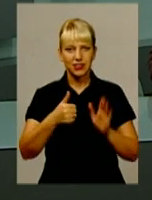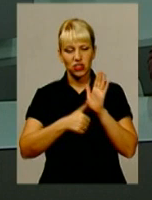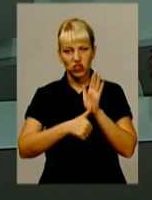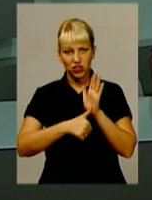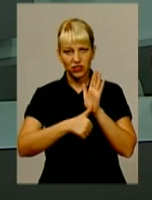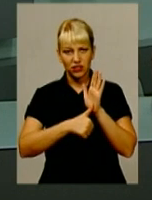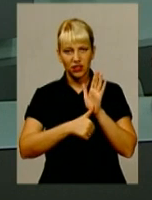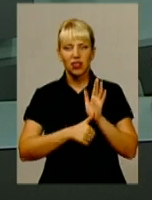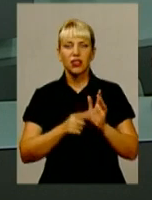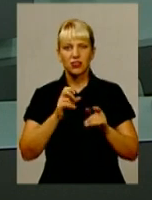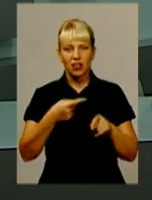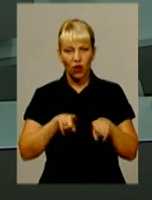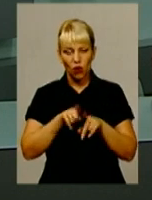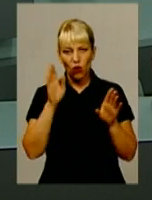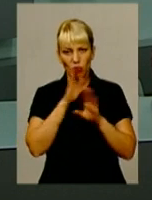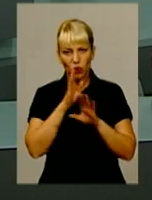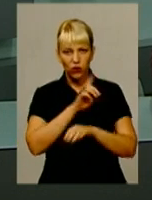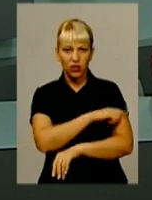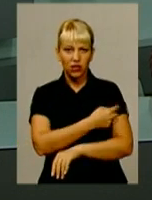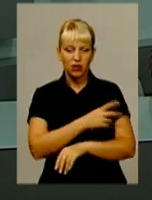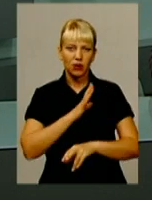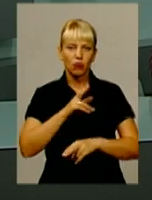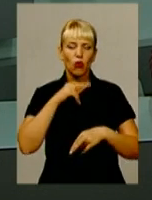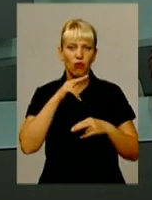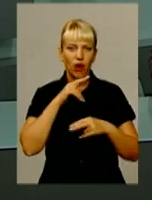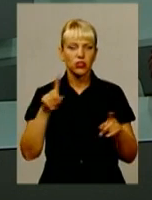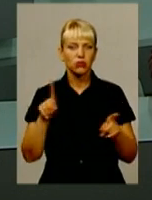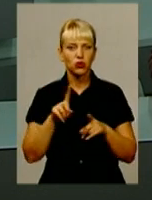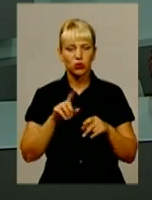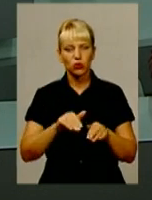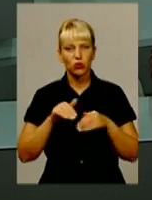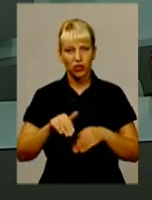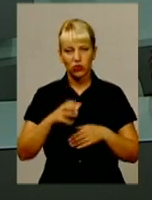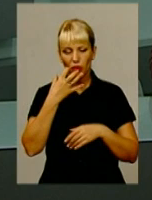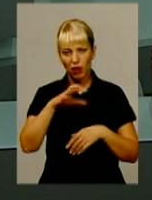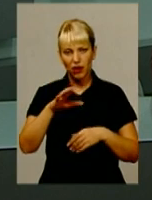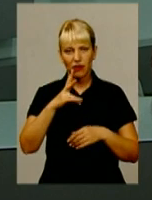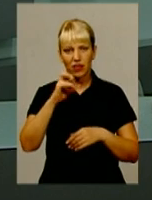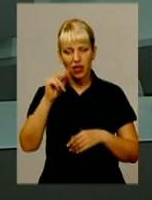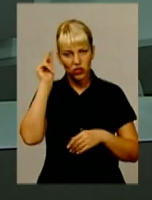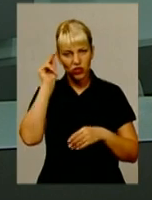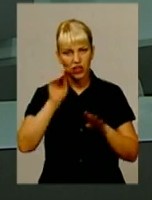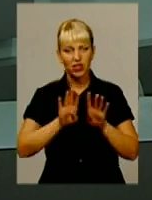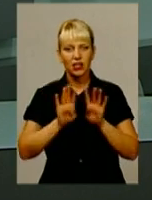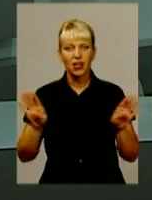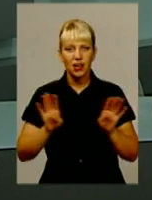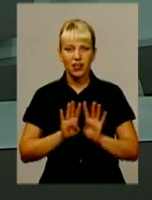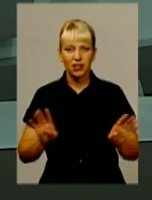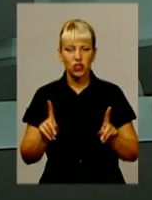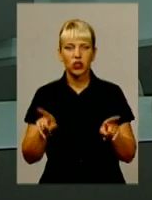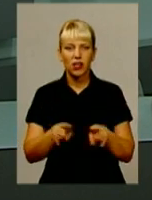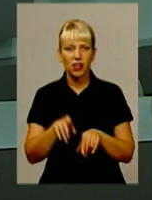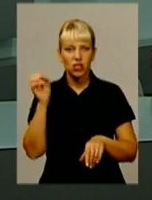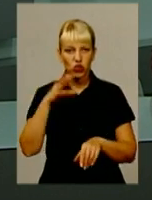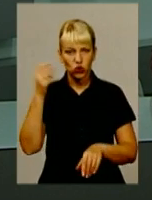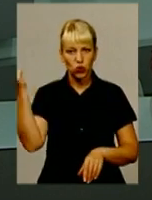градусів. За такої погоди лікарі радять бути уважними, аби уникнути перегрівання на шкільних лінійках. Що таке сонячний удар і